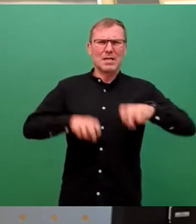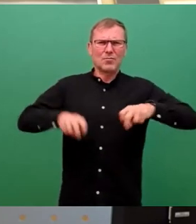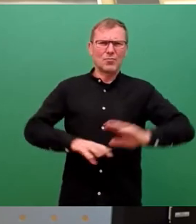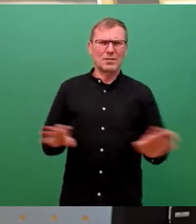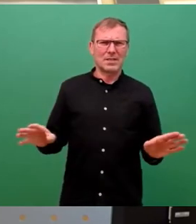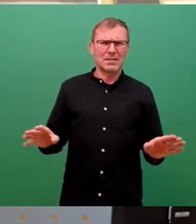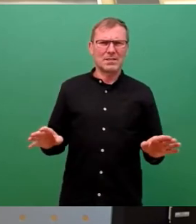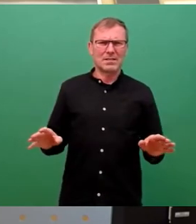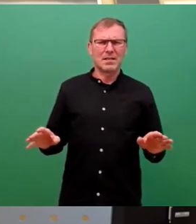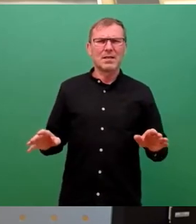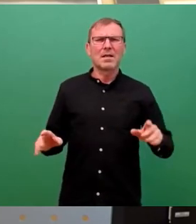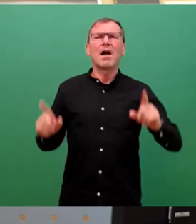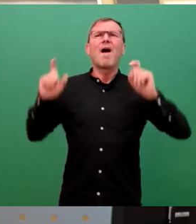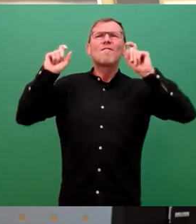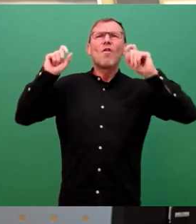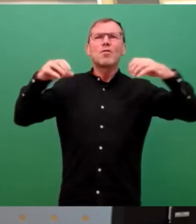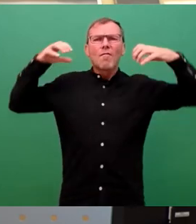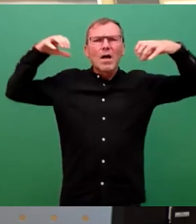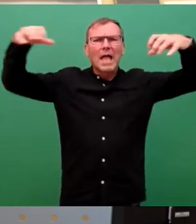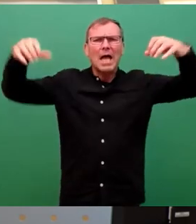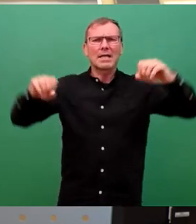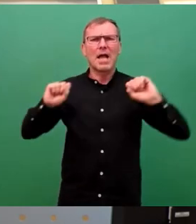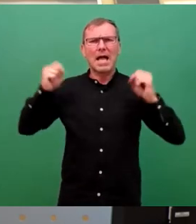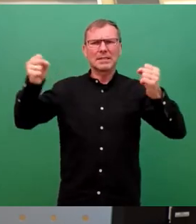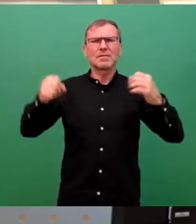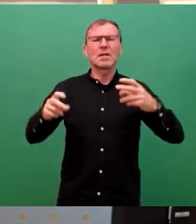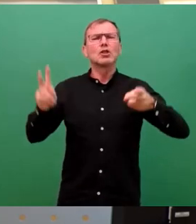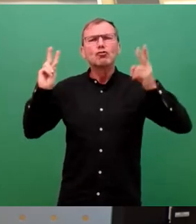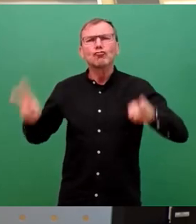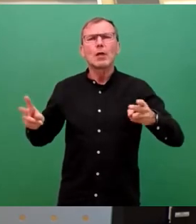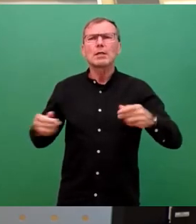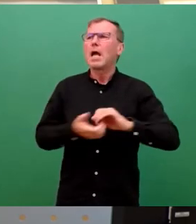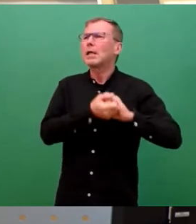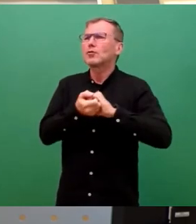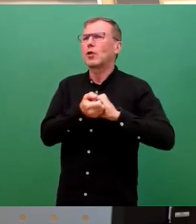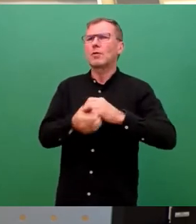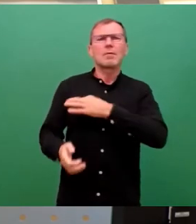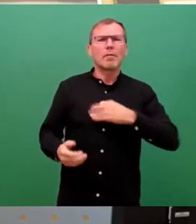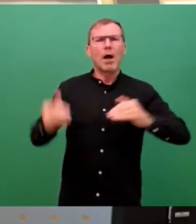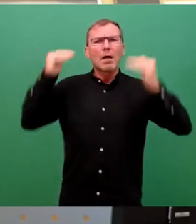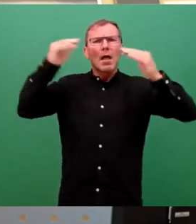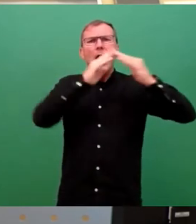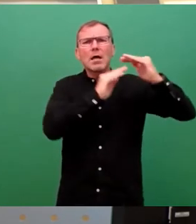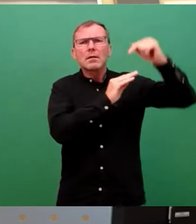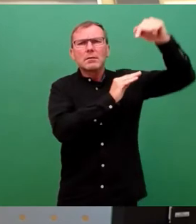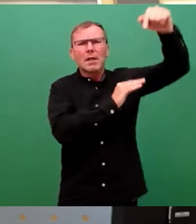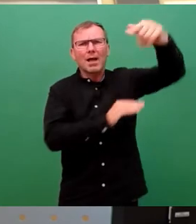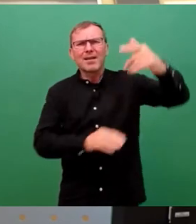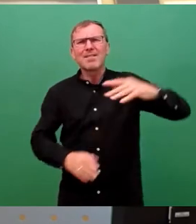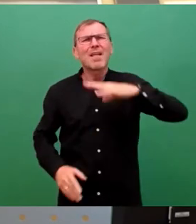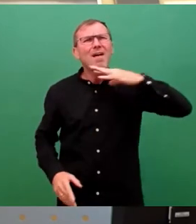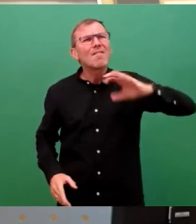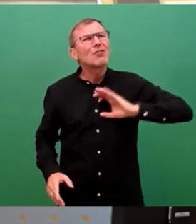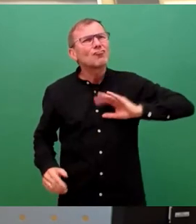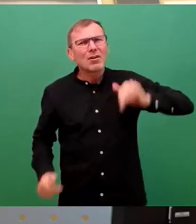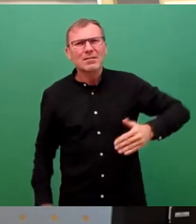Photovoltaik-Offensive auf städtischen, privaten und genossenschaftlichen Dächern. Wir haben hier ein großes Potenzial und